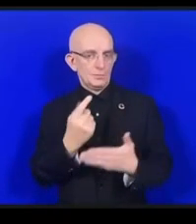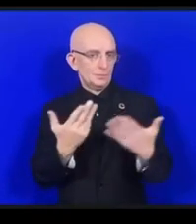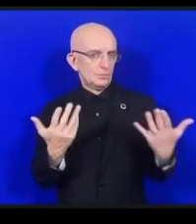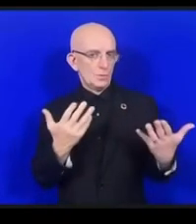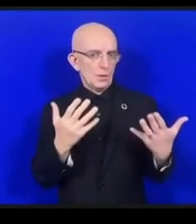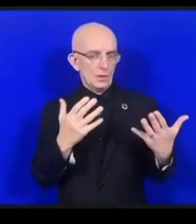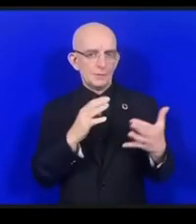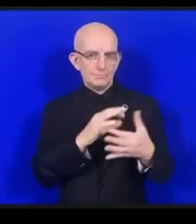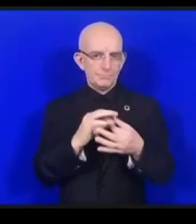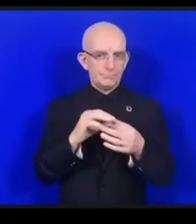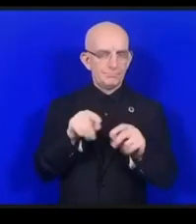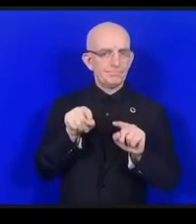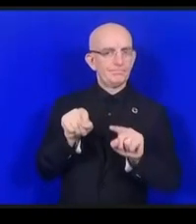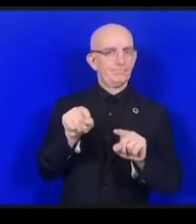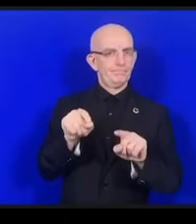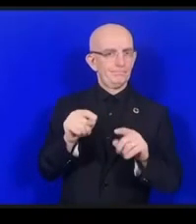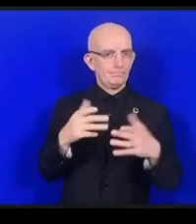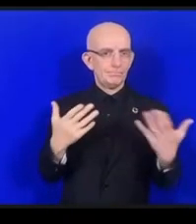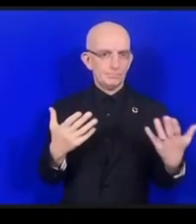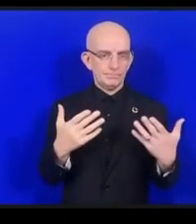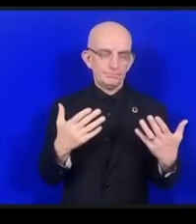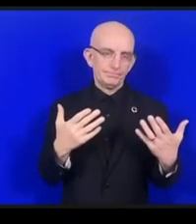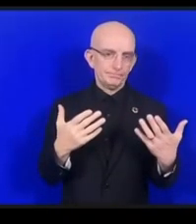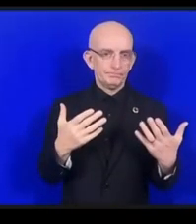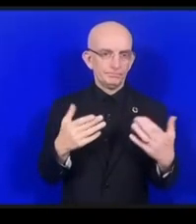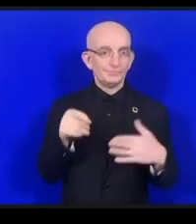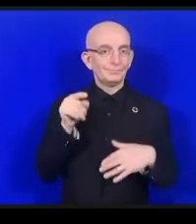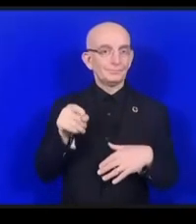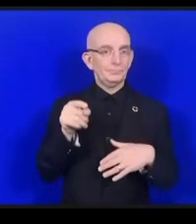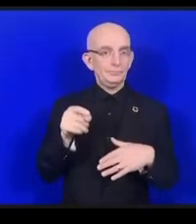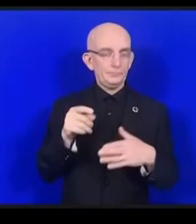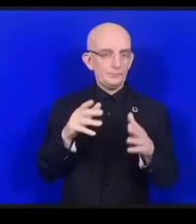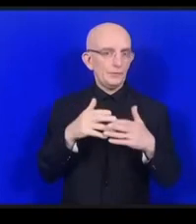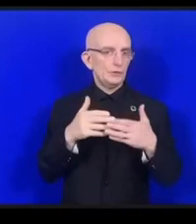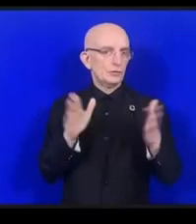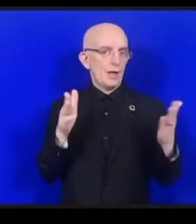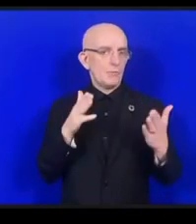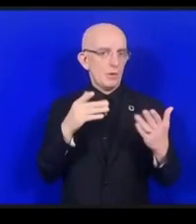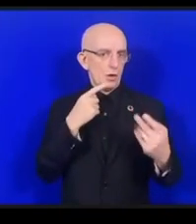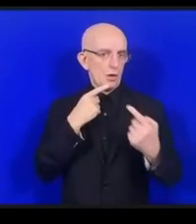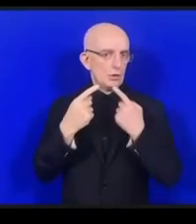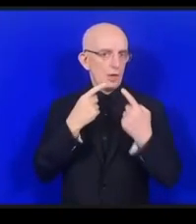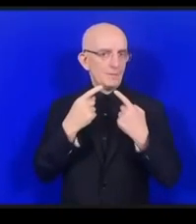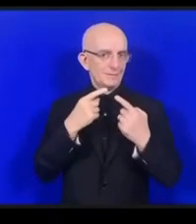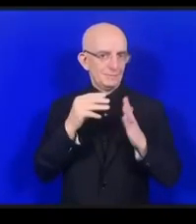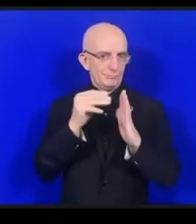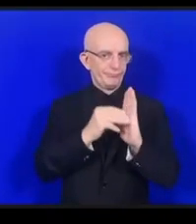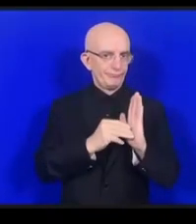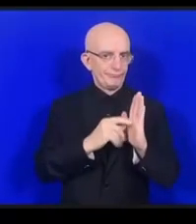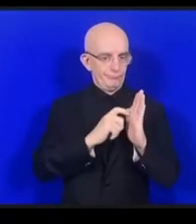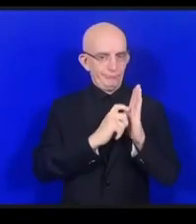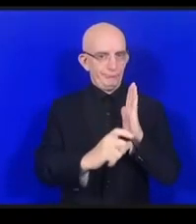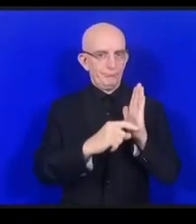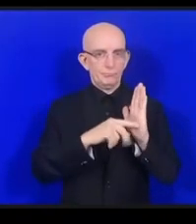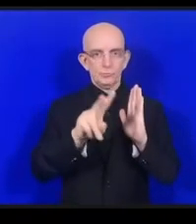ジェネラルコメント25つまり国連の児童権利の